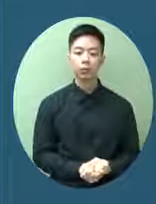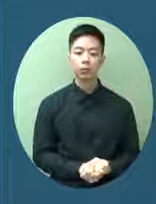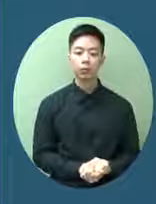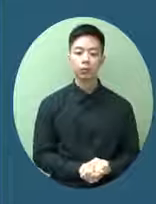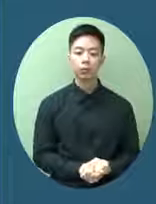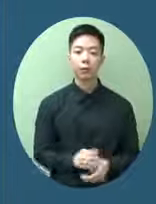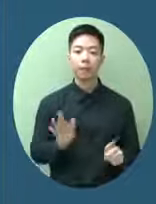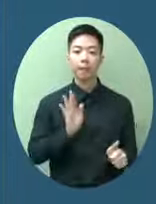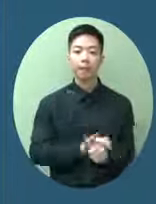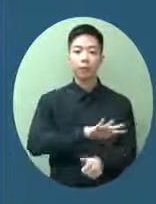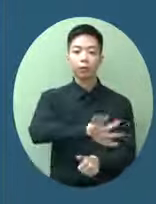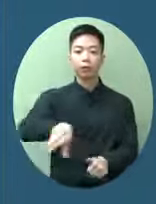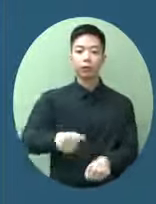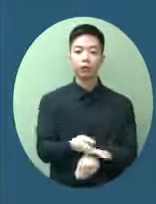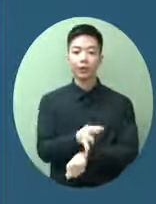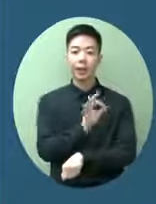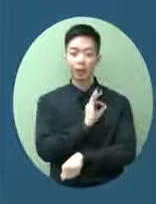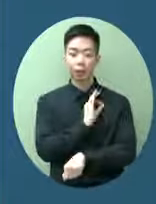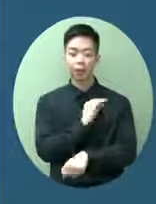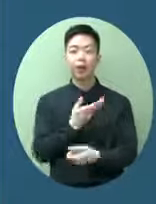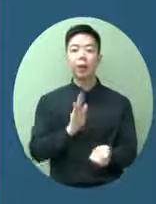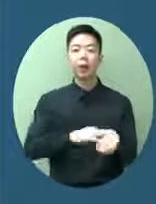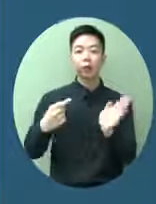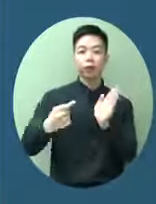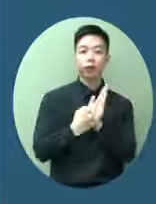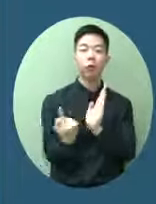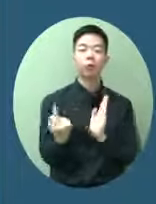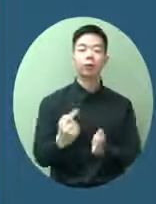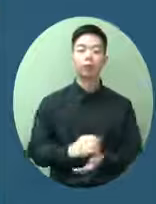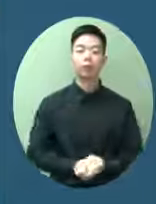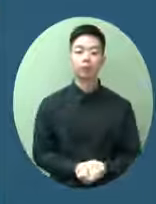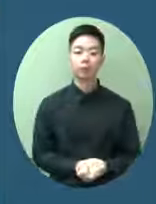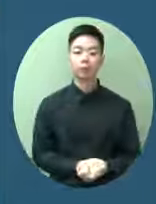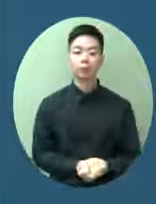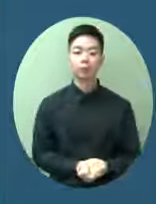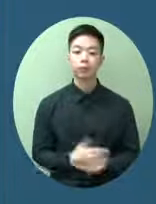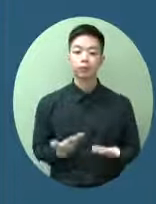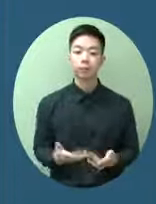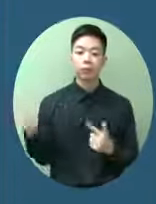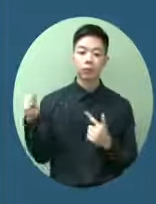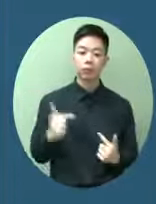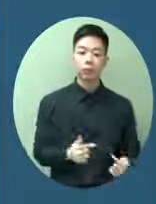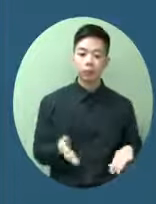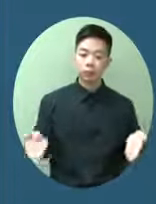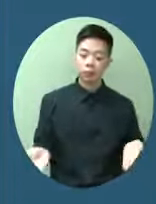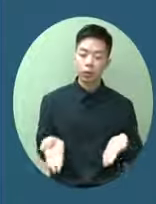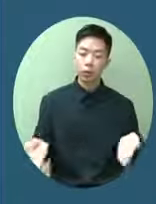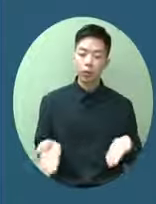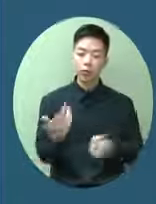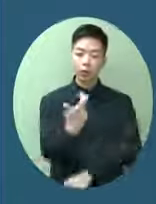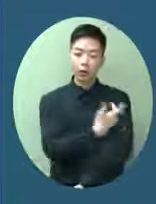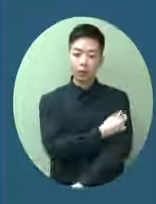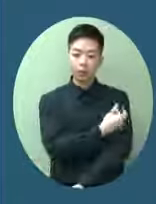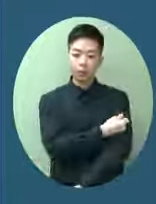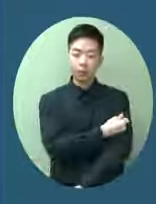有一定的防護的屏障目前來說我們繼續推動打針